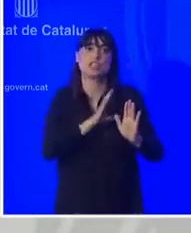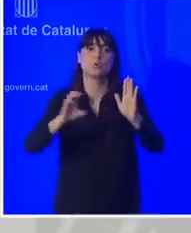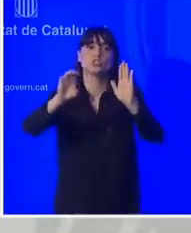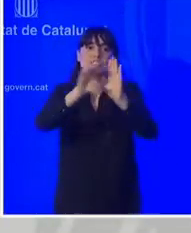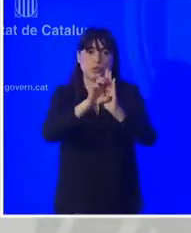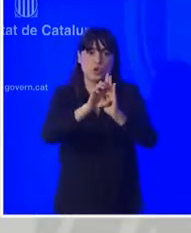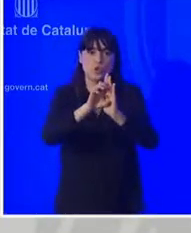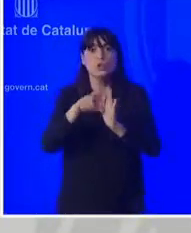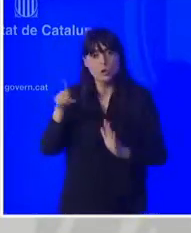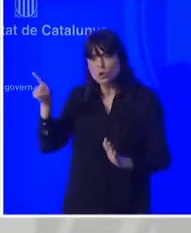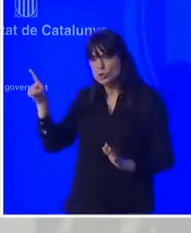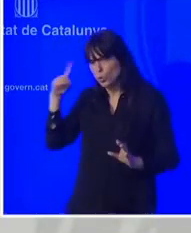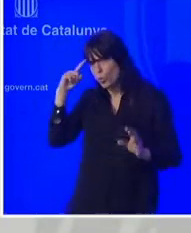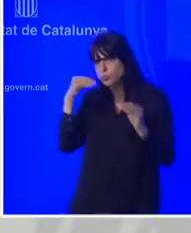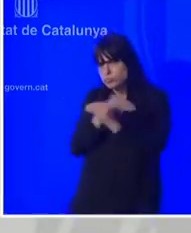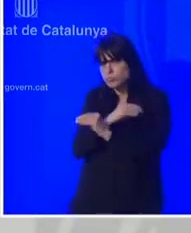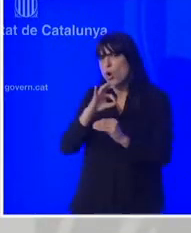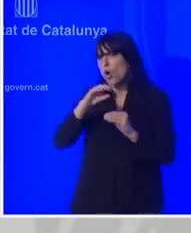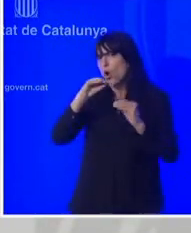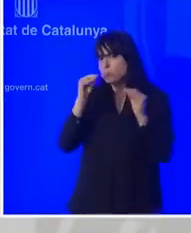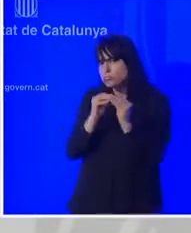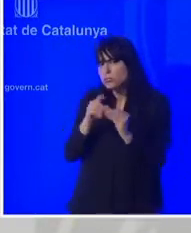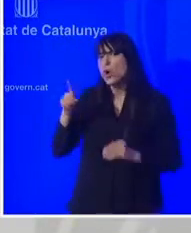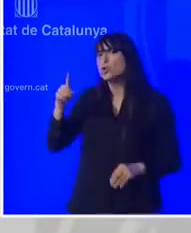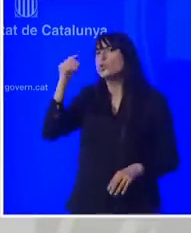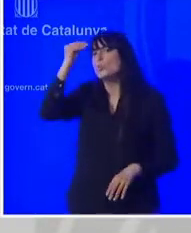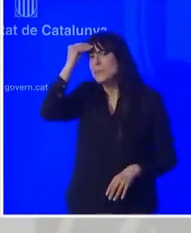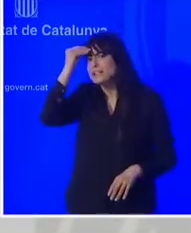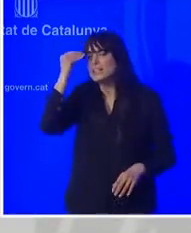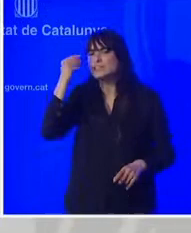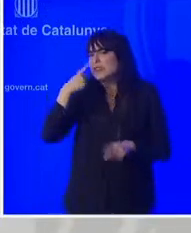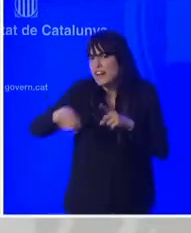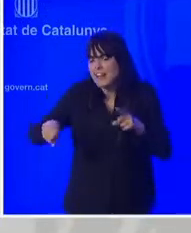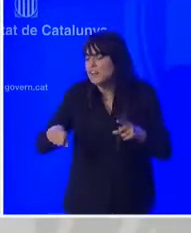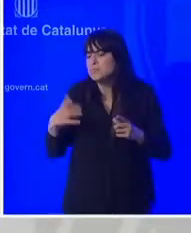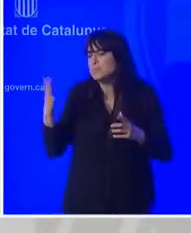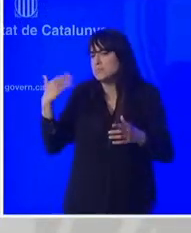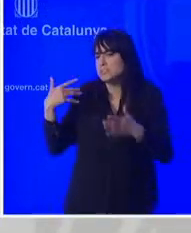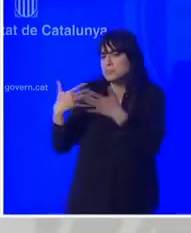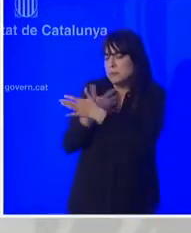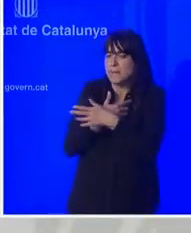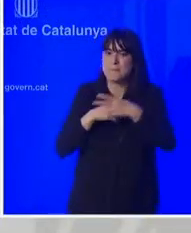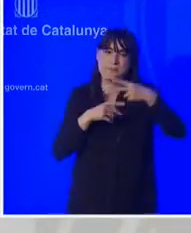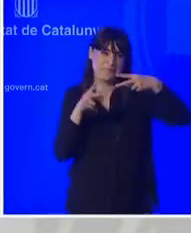o si ho tenien en compte o com estan una mica aquests dos aspectes gràcies gràcies